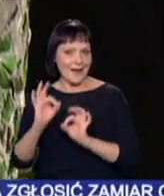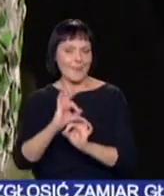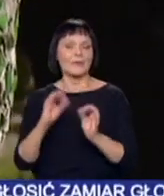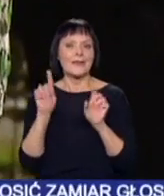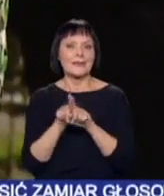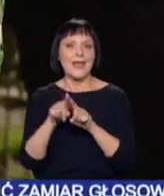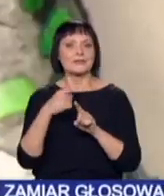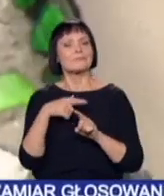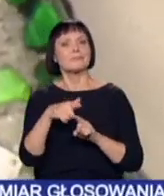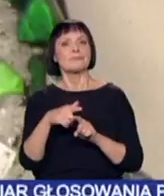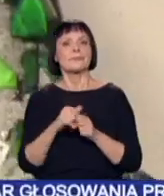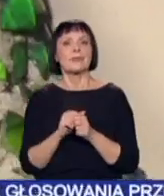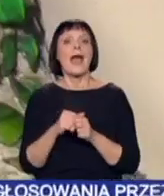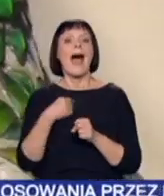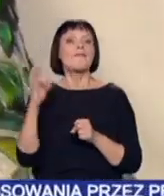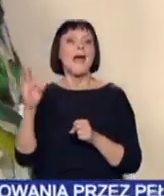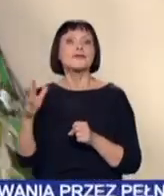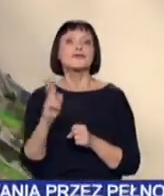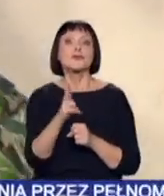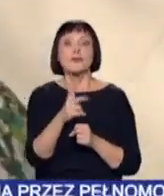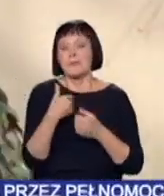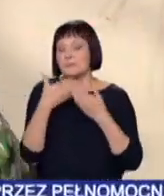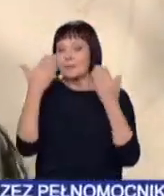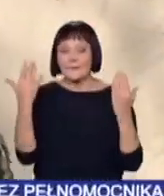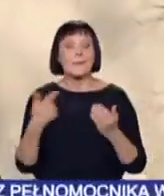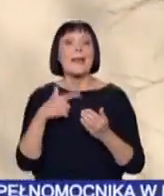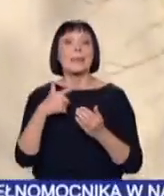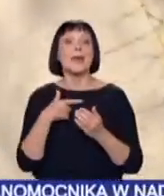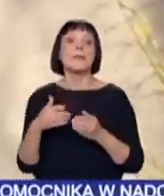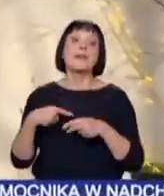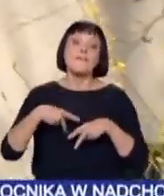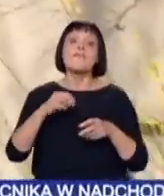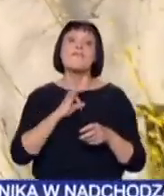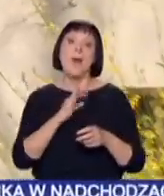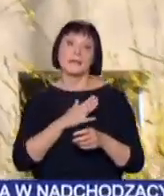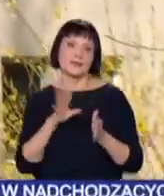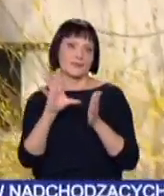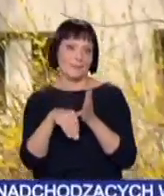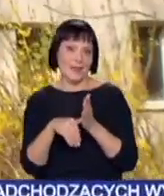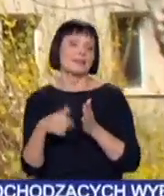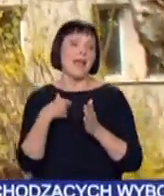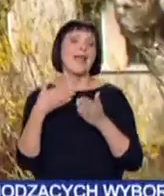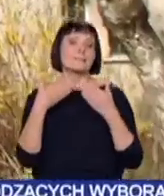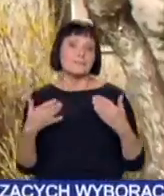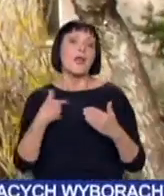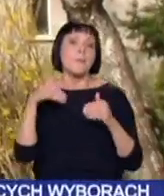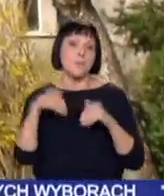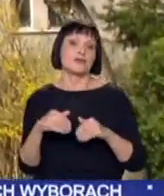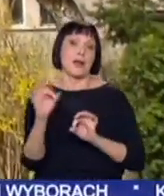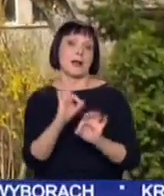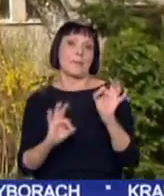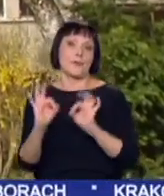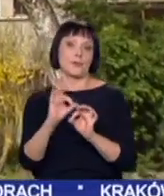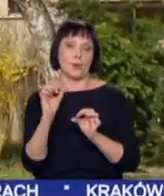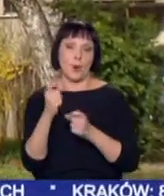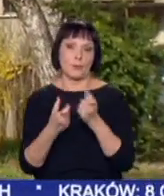zostanie pierwotna funkcja. Właściciela nie udało się odnaleźć, więc monument przeszedł na własność miasta, które dzięki temu będzie mogło przeprowadzić jego